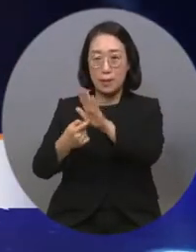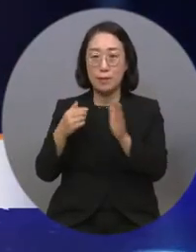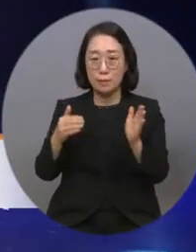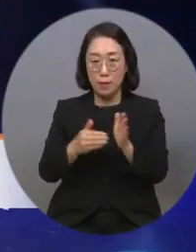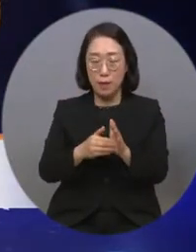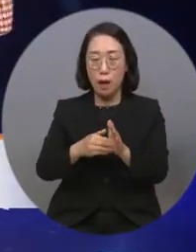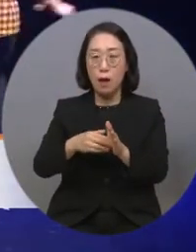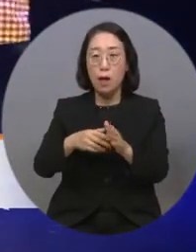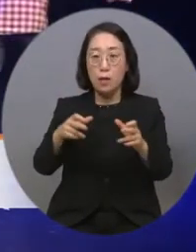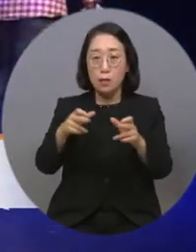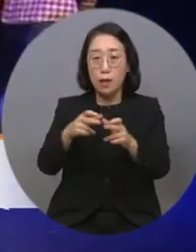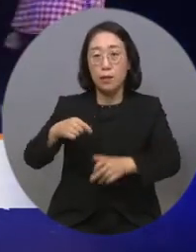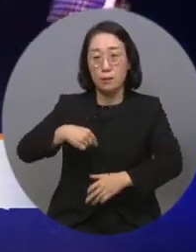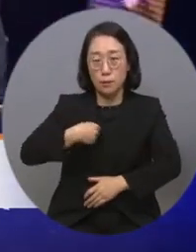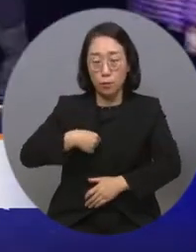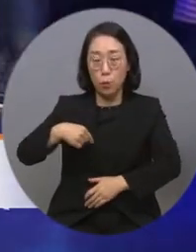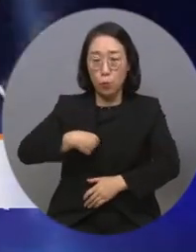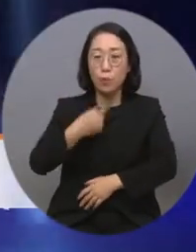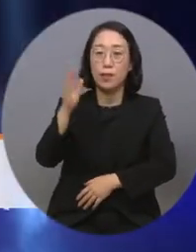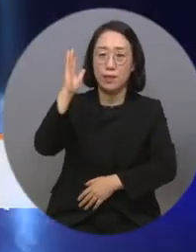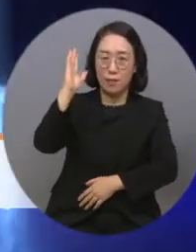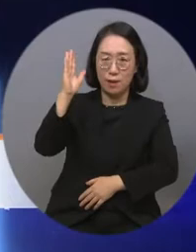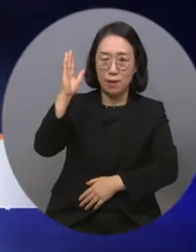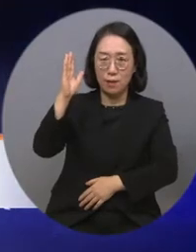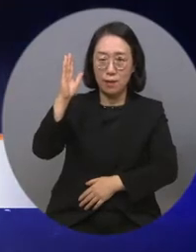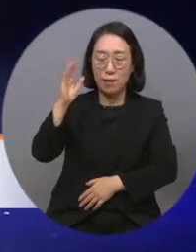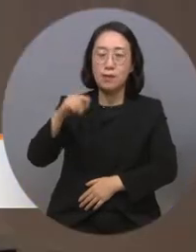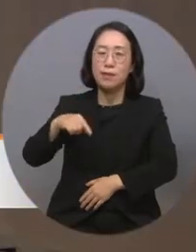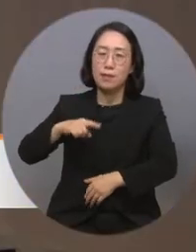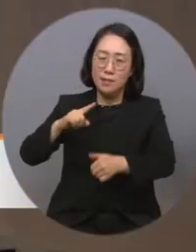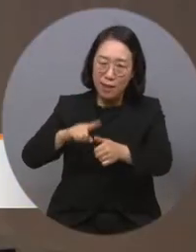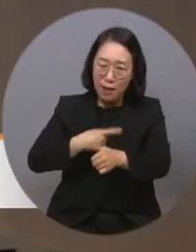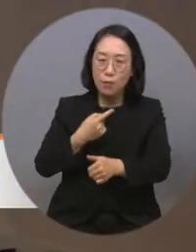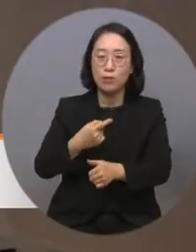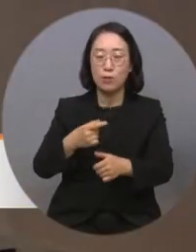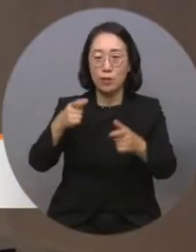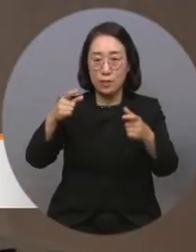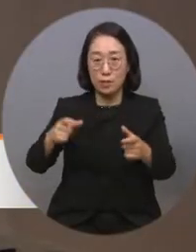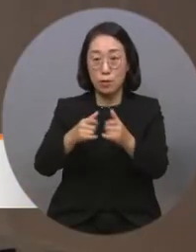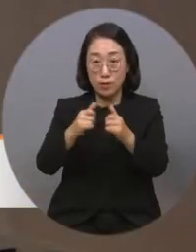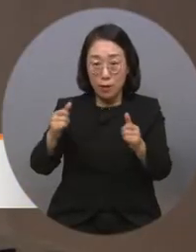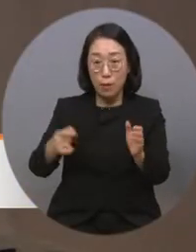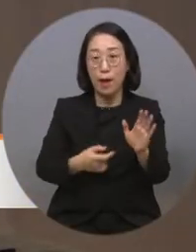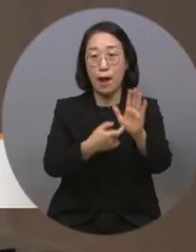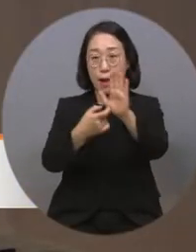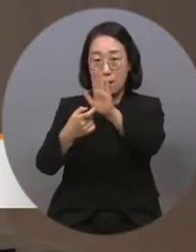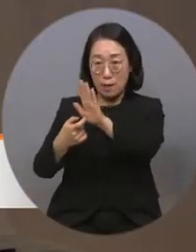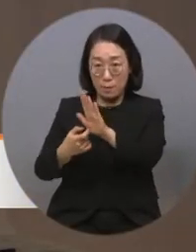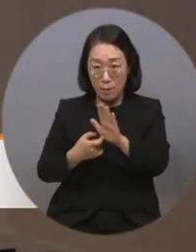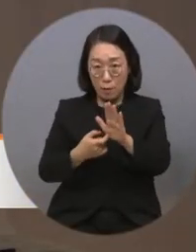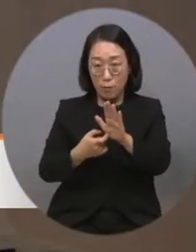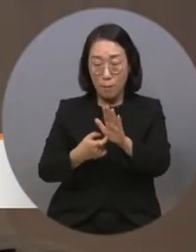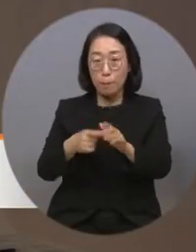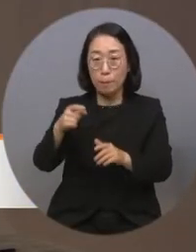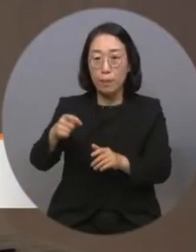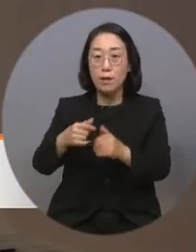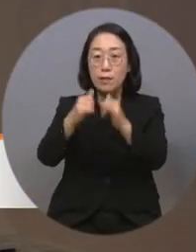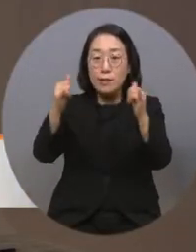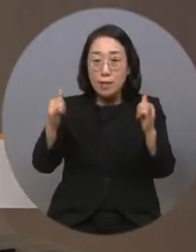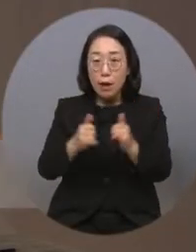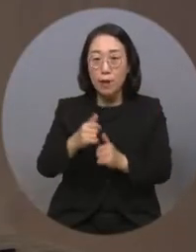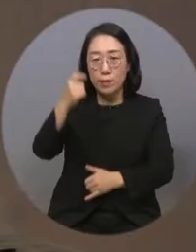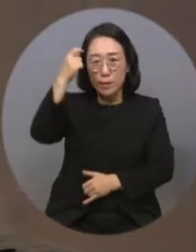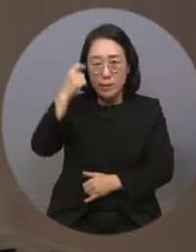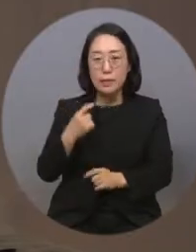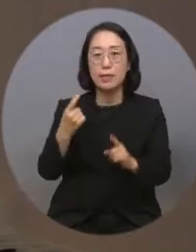장애인 스스로 자신들의 이야기를 그들의 언어로 지역사회에 알리며 함께 살아가는 지역사회로의 인식 개선을